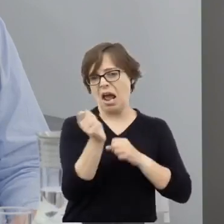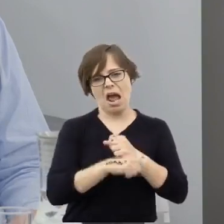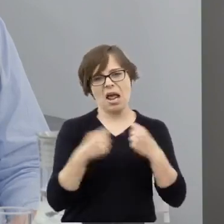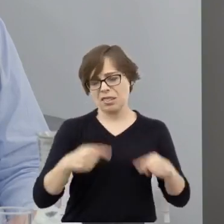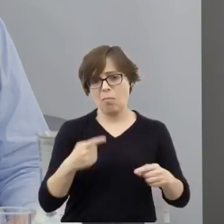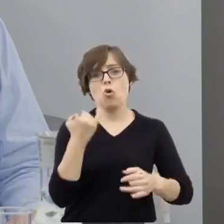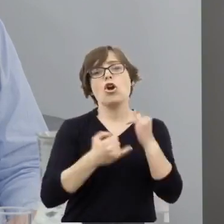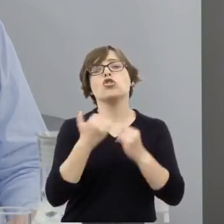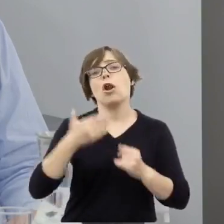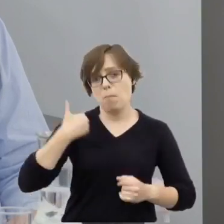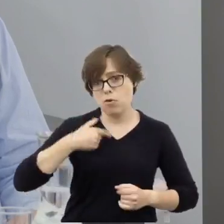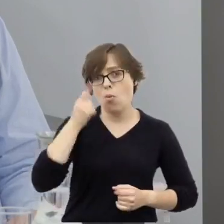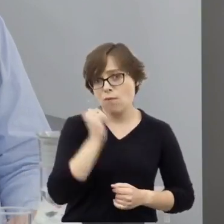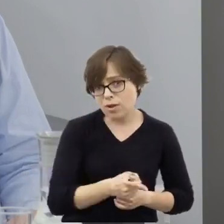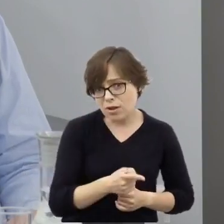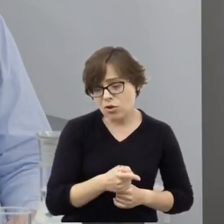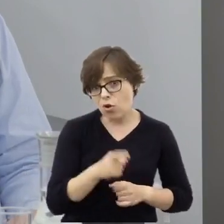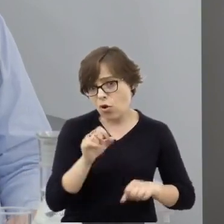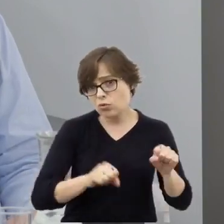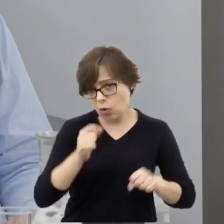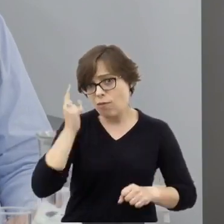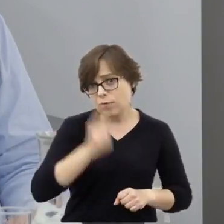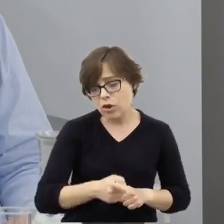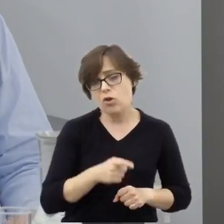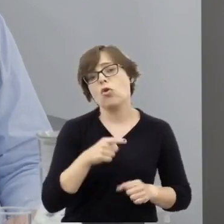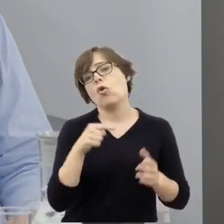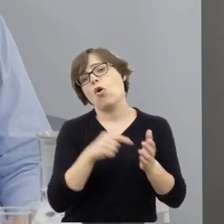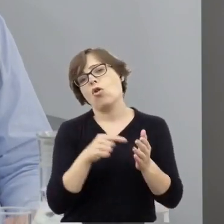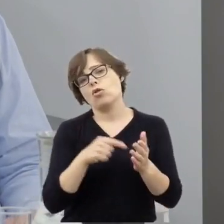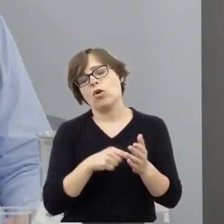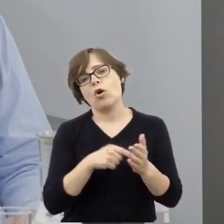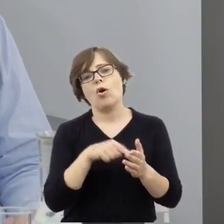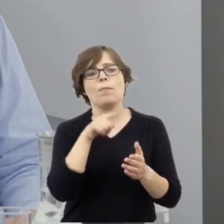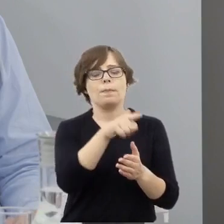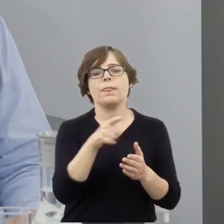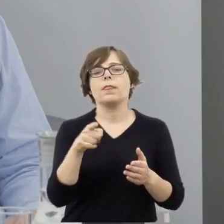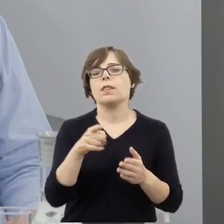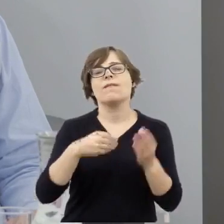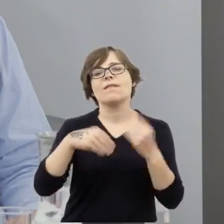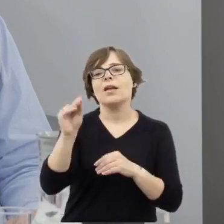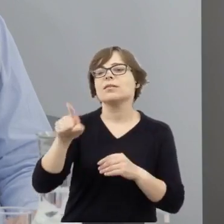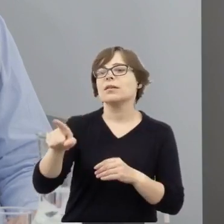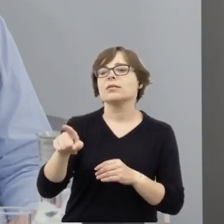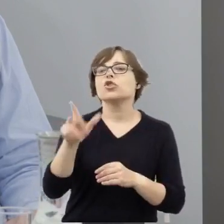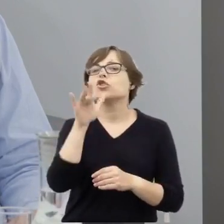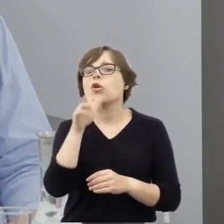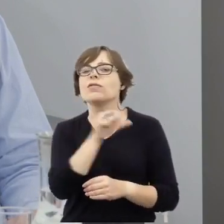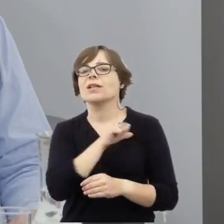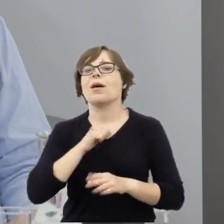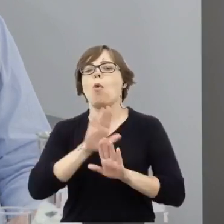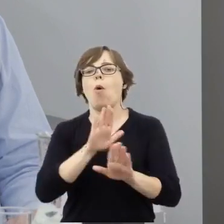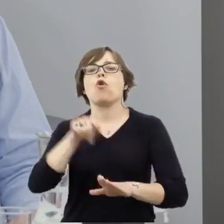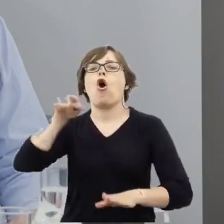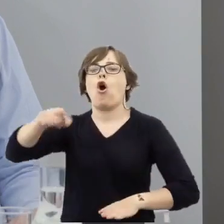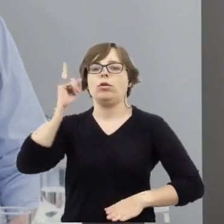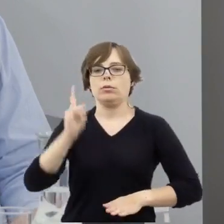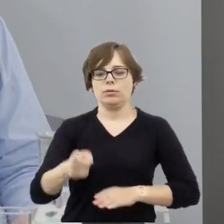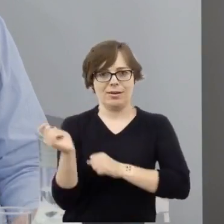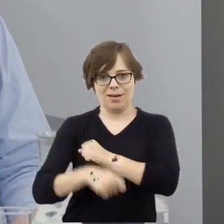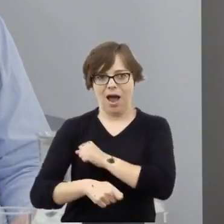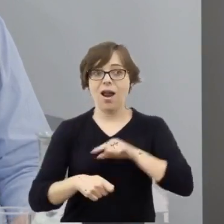nawet zapadały wyroki skazujące członków żydowskiej samoobrony. Jaka była